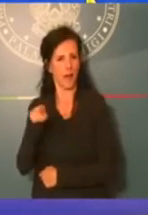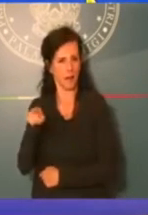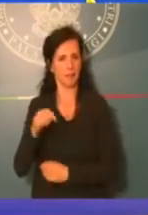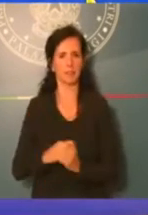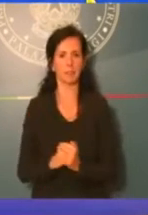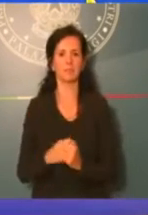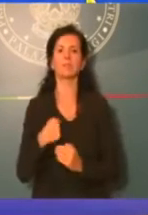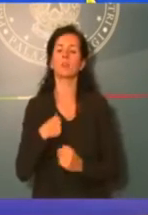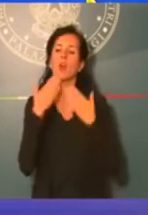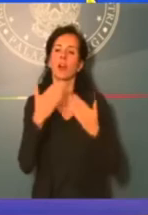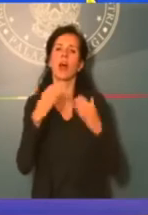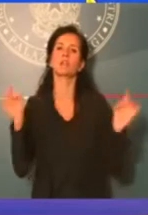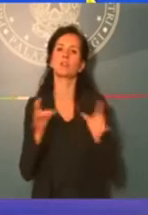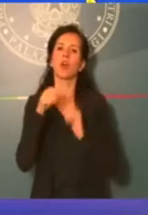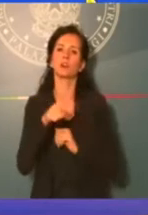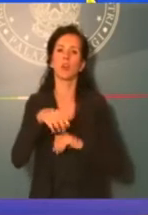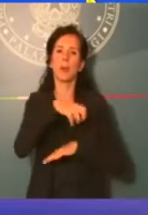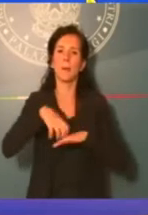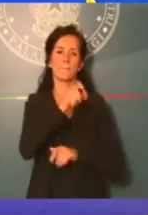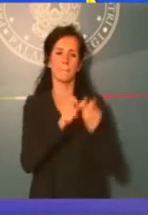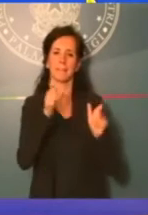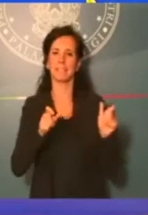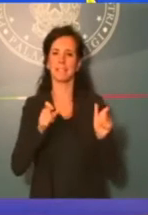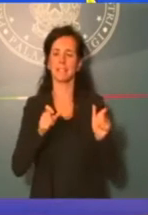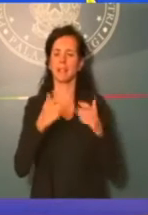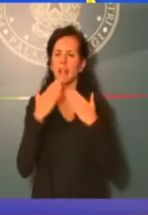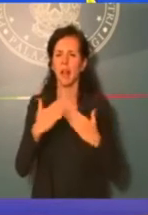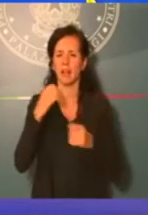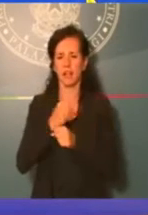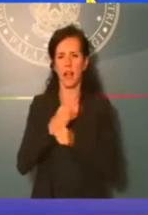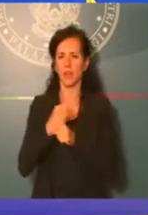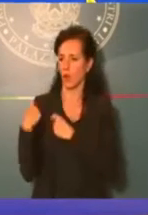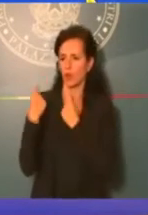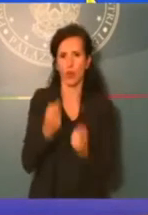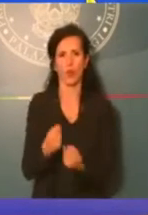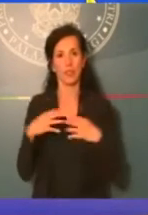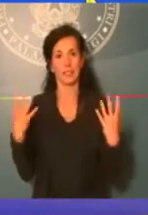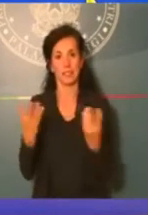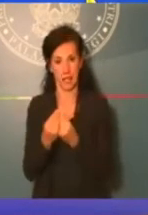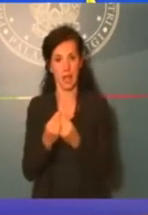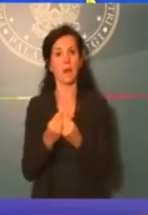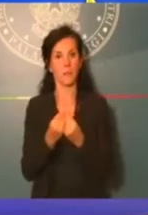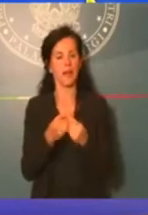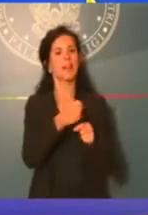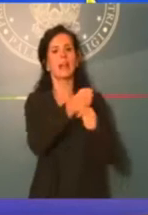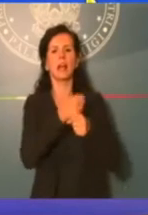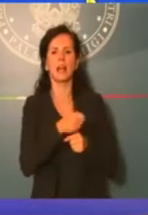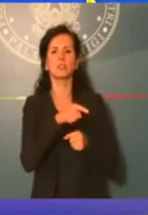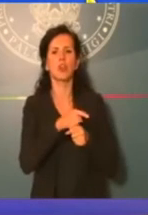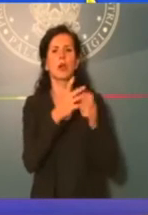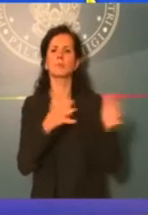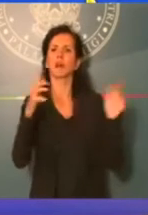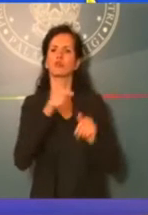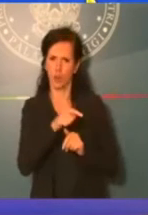Ministri per il grandissimo lavoro che abbiamo fatto insieme, anche le delegazioni delle forze di maggioranza, che pure abbiamo